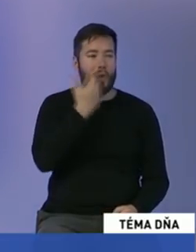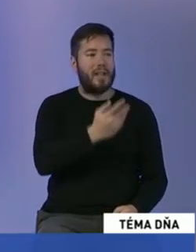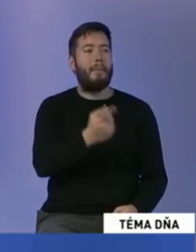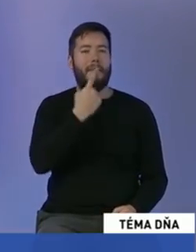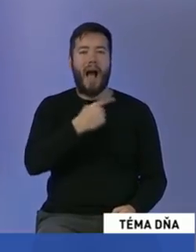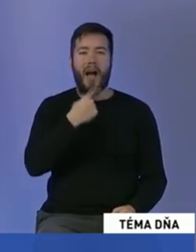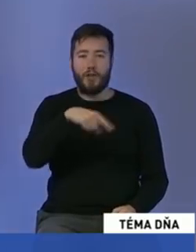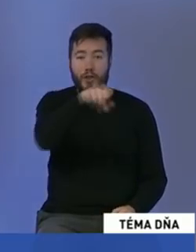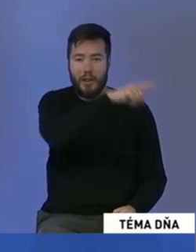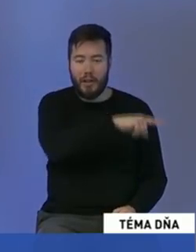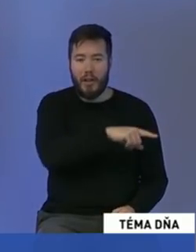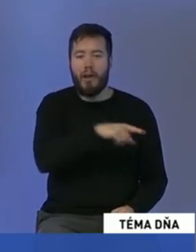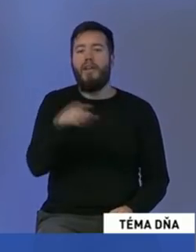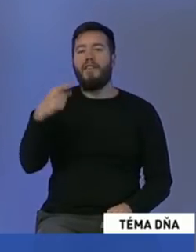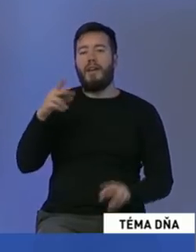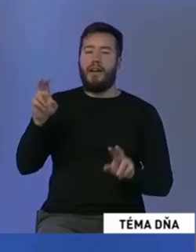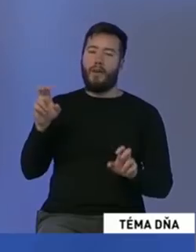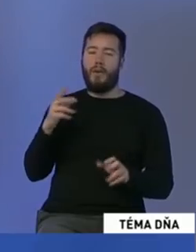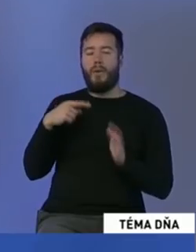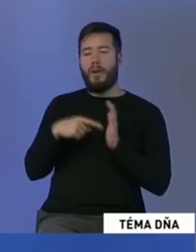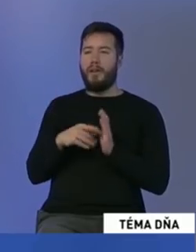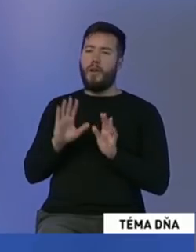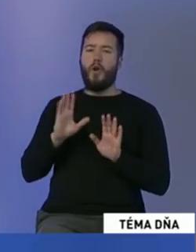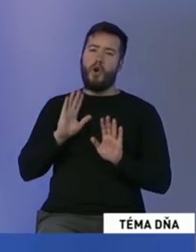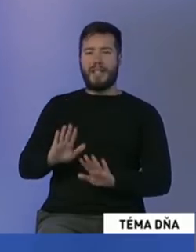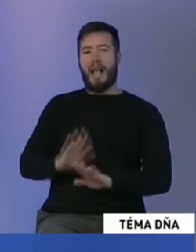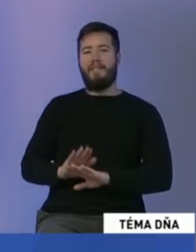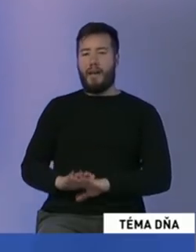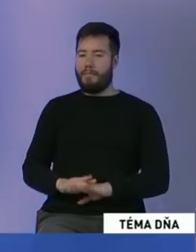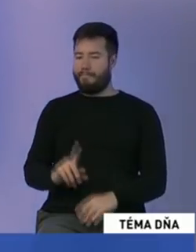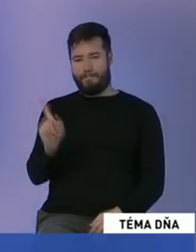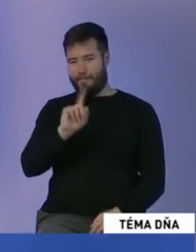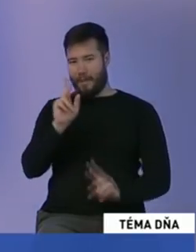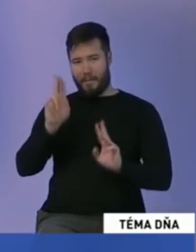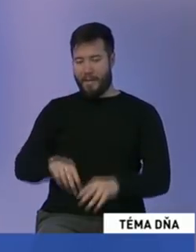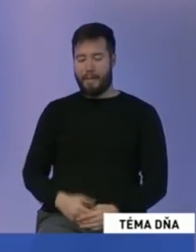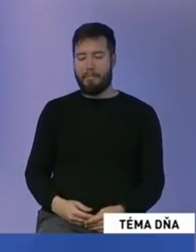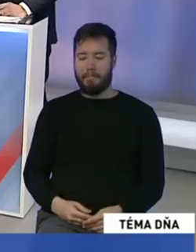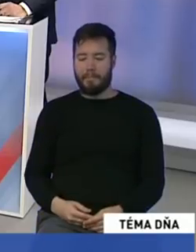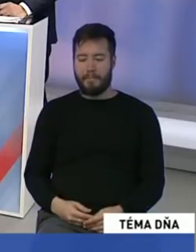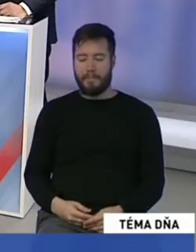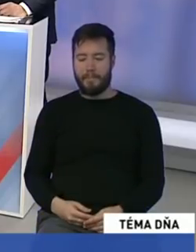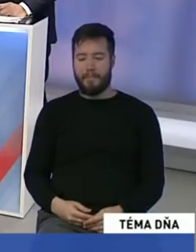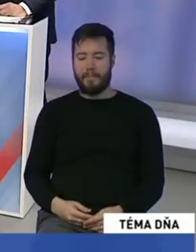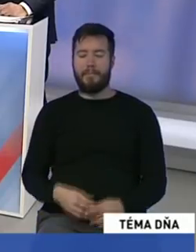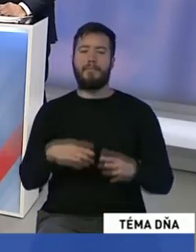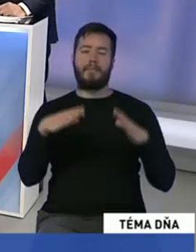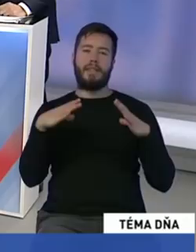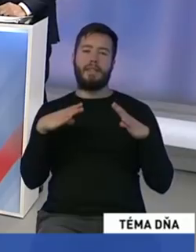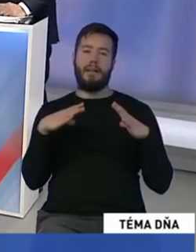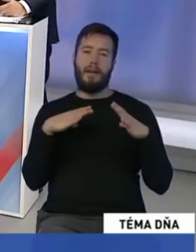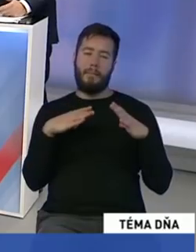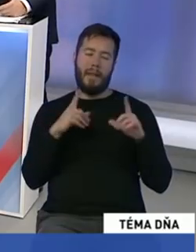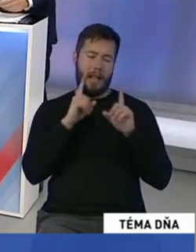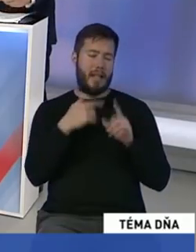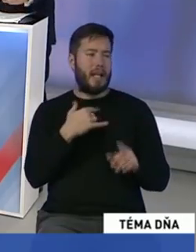tak sa tvárite, že ich idete zachovať. Nie je to pravda. Pán Hatas? Ja by som na to zareagoval. Naozaj neviete, o čom